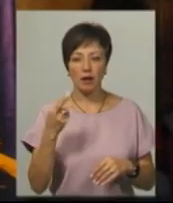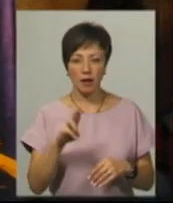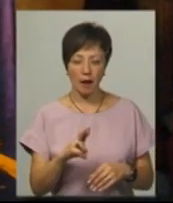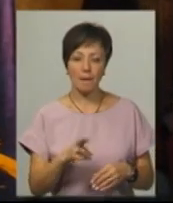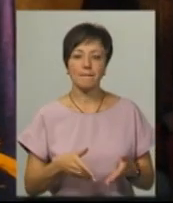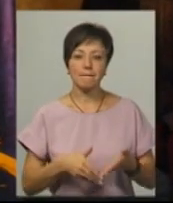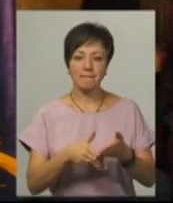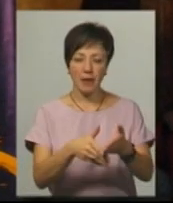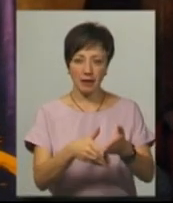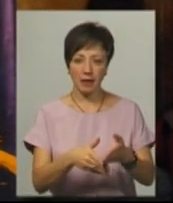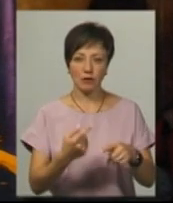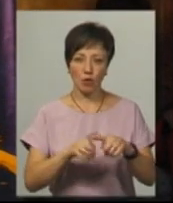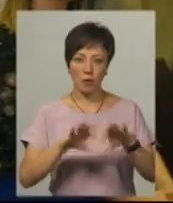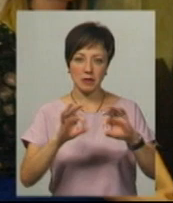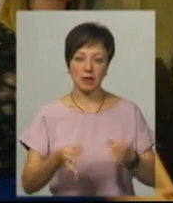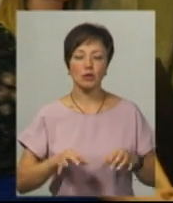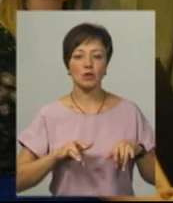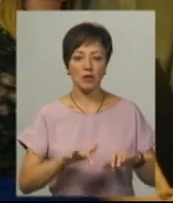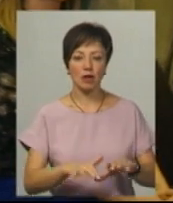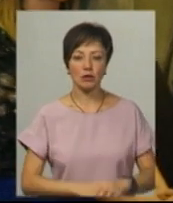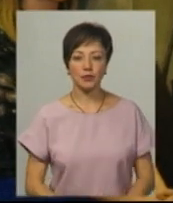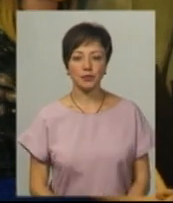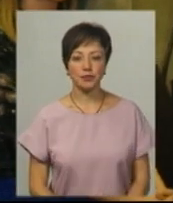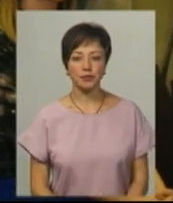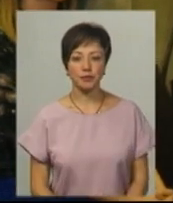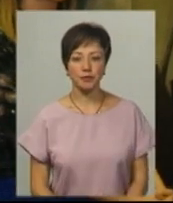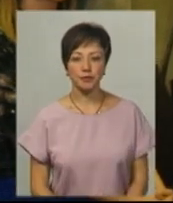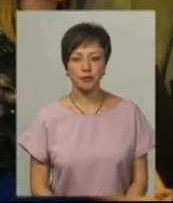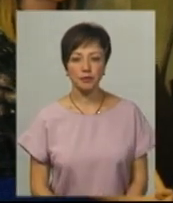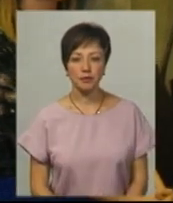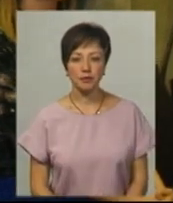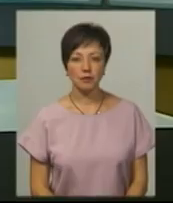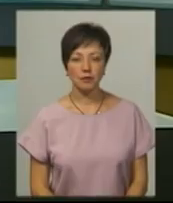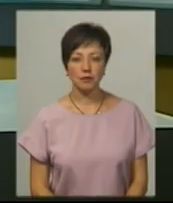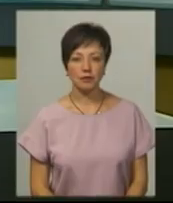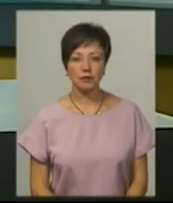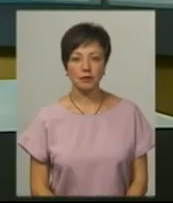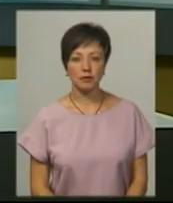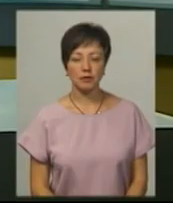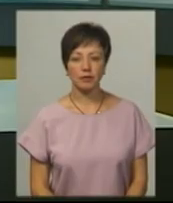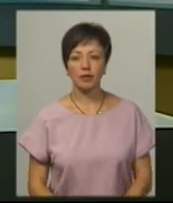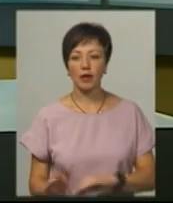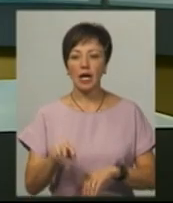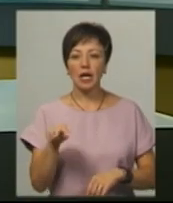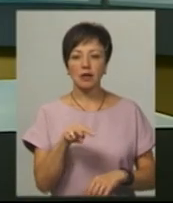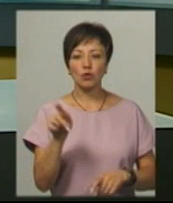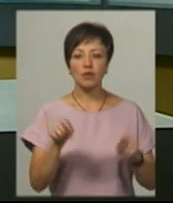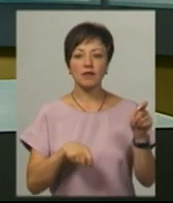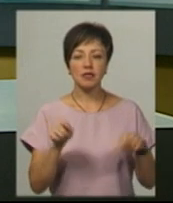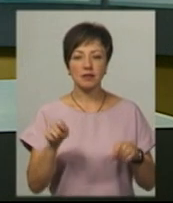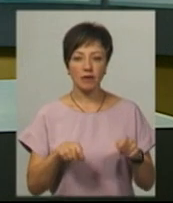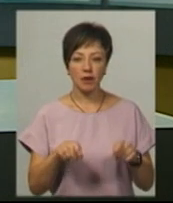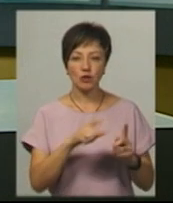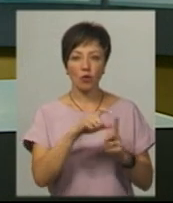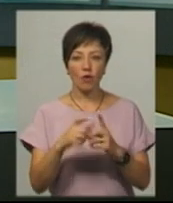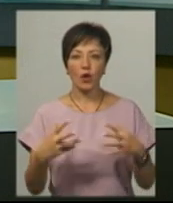мистецького заходу. Анастасія Збродова, Юрій Чорний. Новини на Суспільному. Хмельниччина. Літературний фестиваль «Словоєднаї